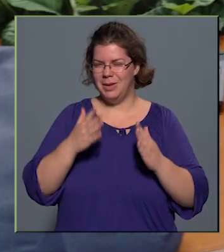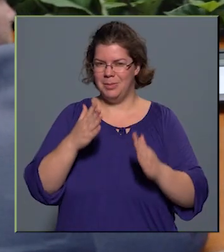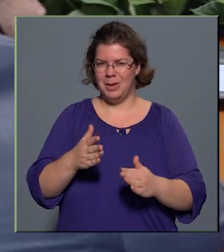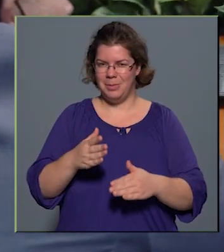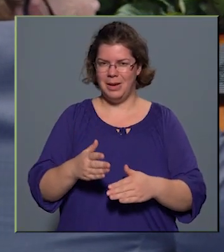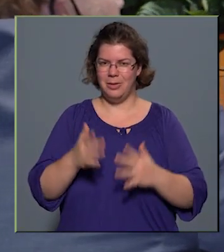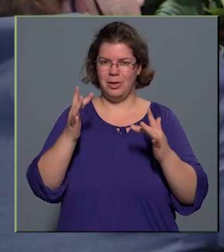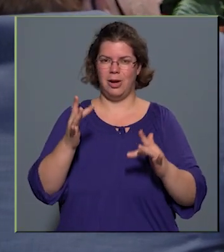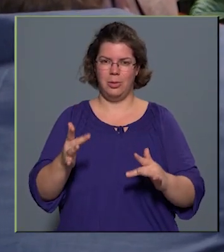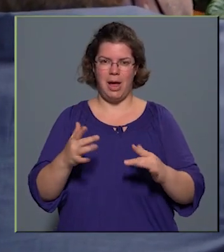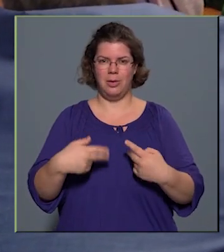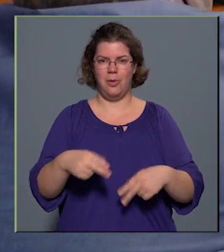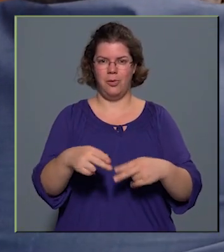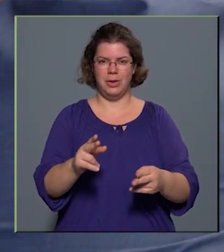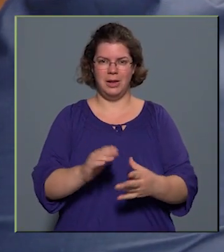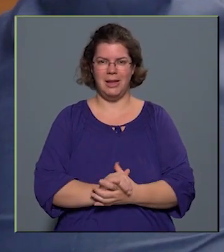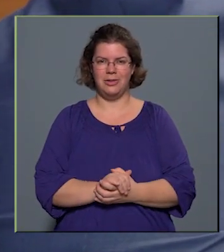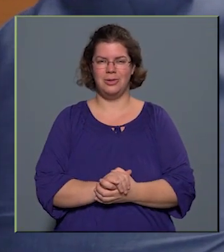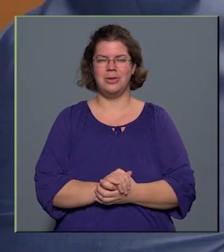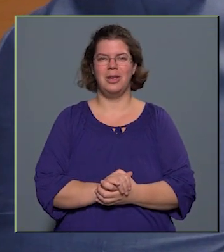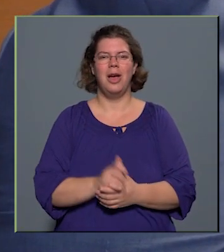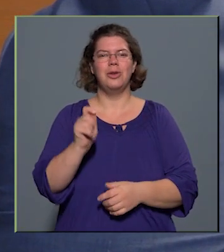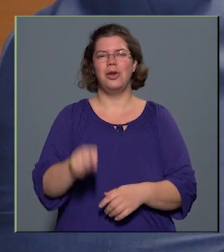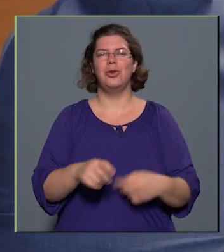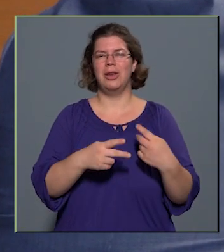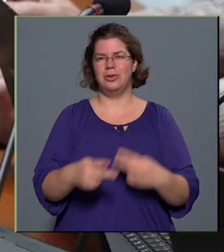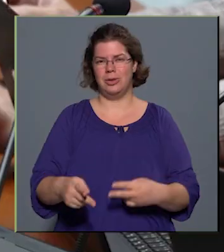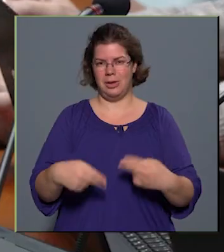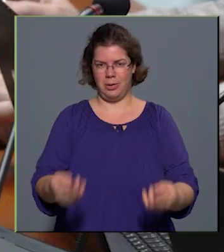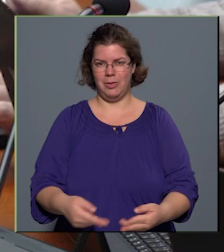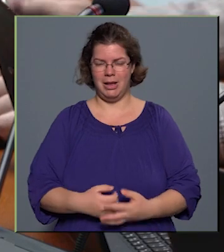folytatáshoz, hogy döntéshozatal következik.